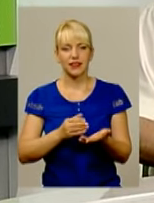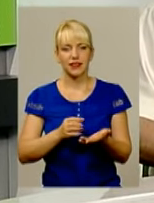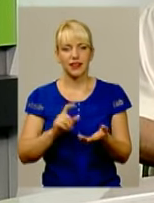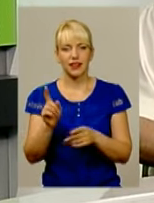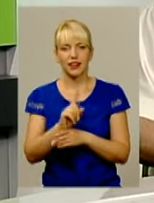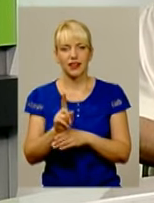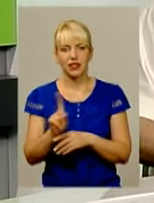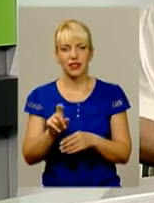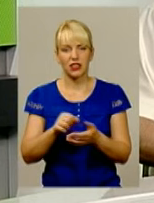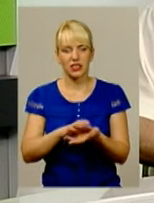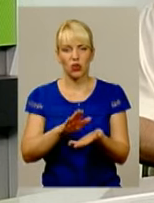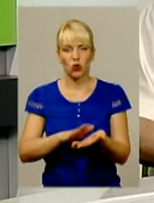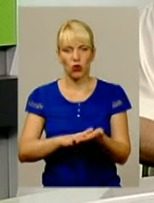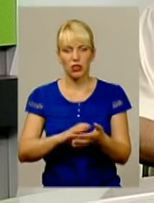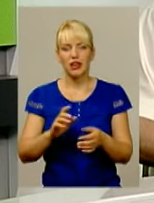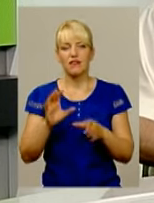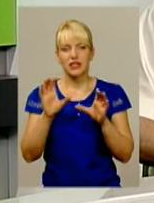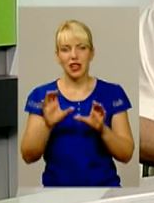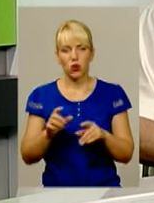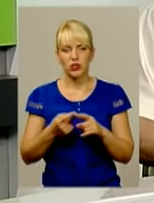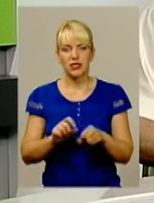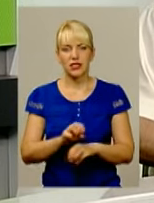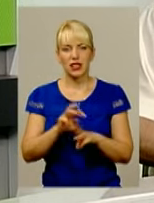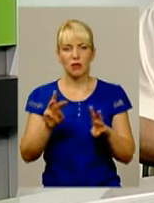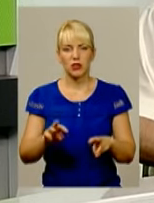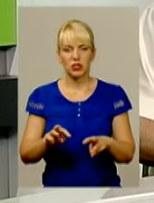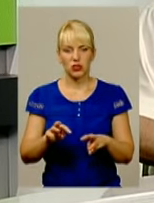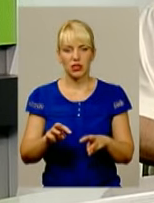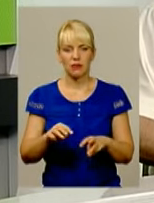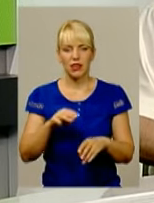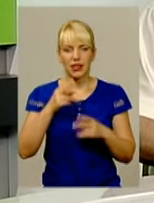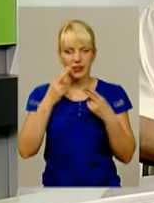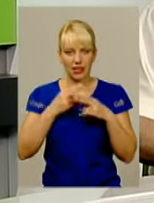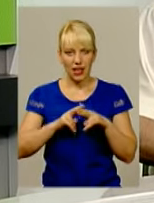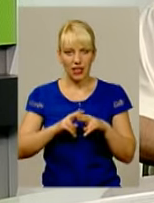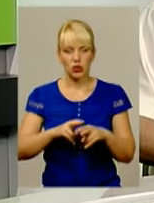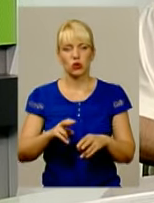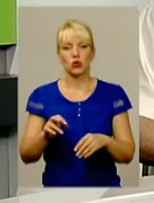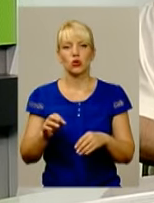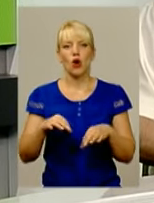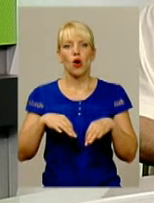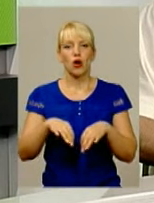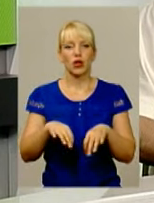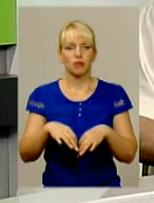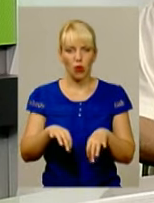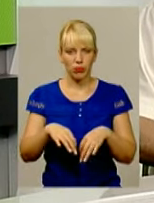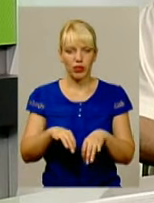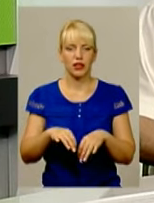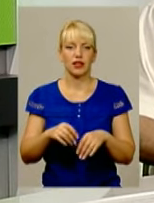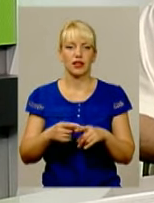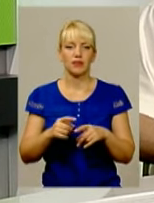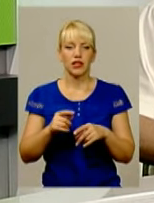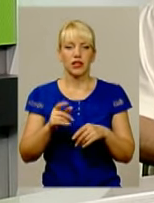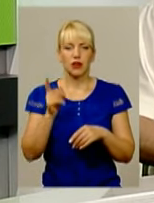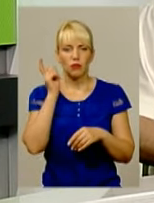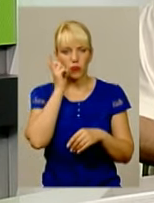законі про національну поліцію, а це забезпеченість оргтехнікою, забезпеченість електромобільною технікою, автотранспортом,